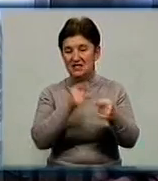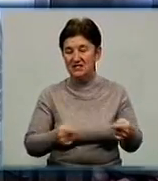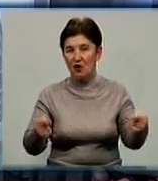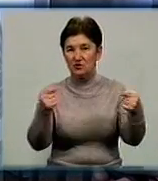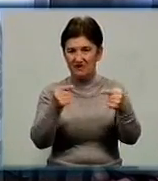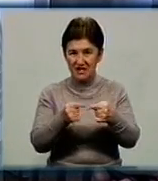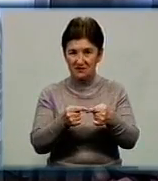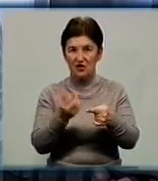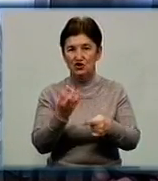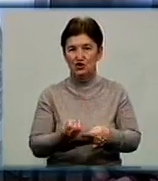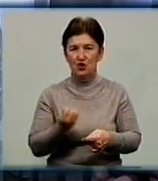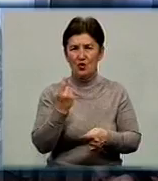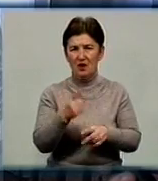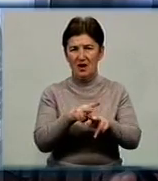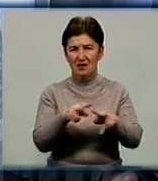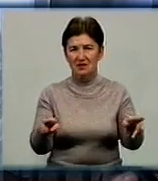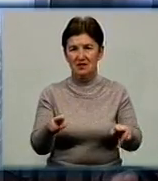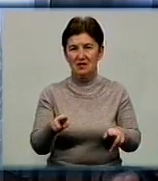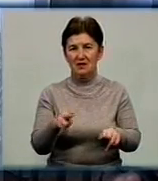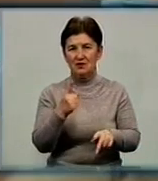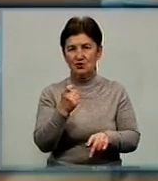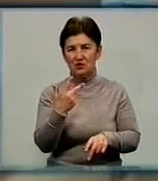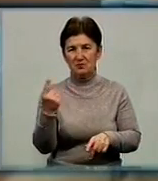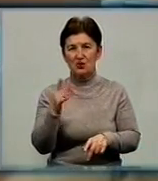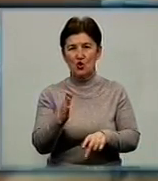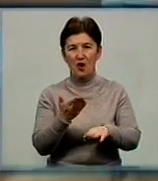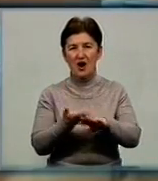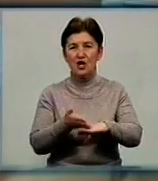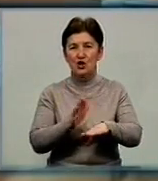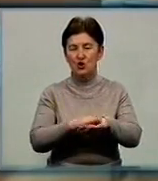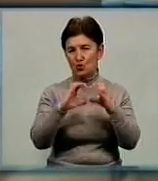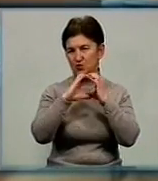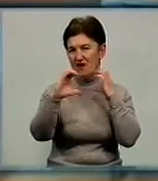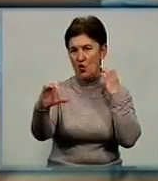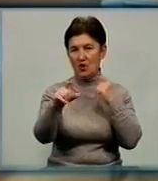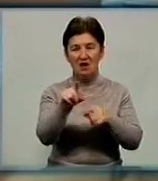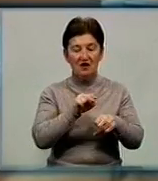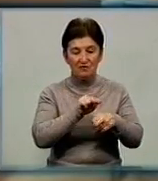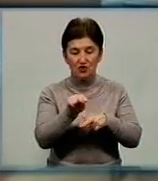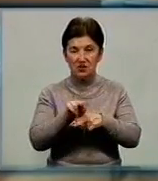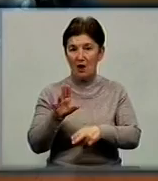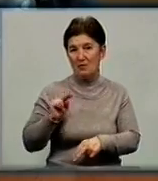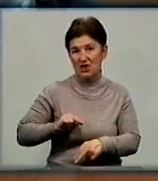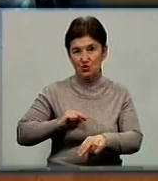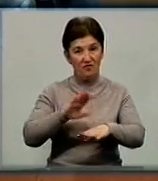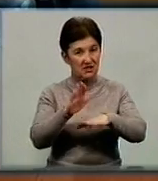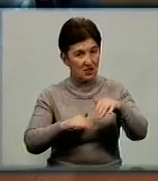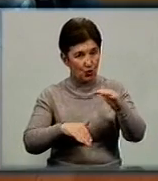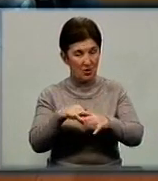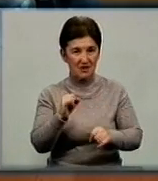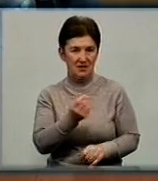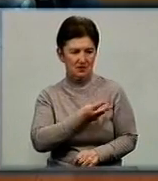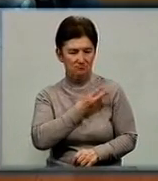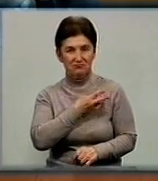ще одна така, ЗІЛ-131, тільки грузовий. Захоплення моделізмом вчить дітей не лише працювати руками, а й спонукає до